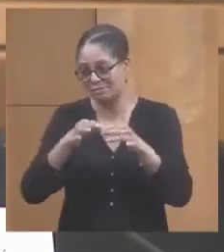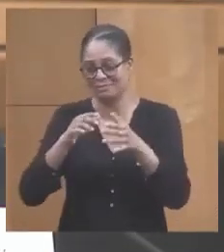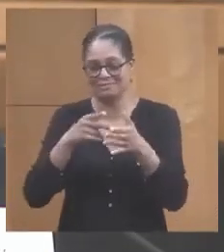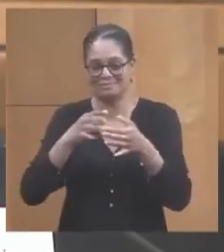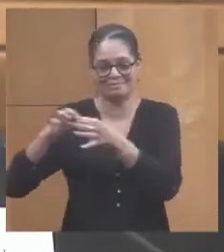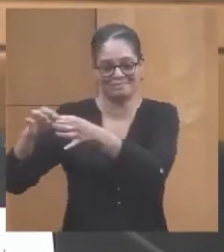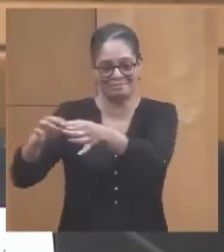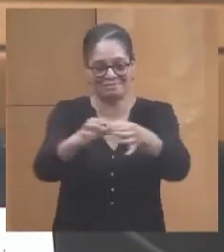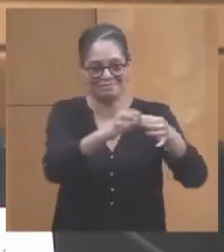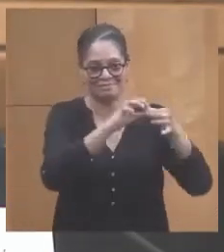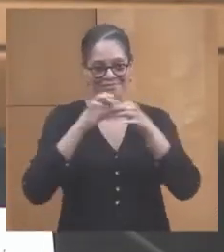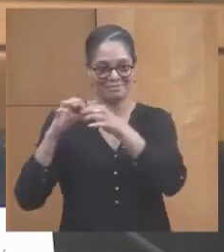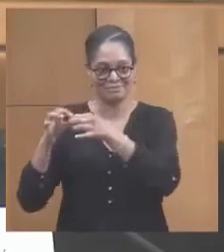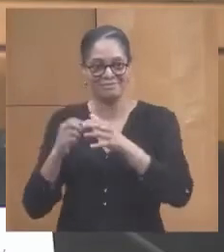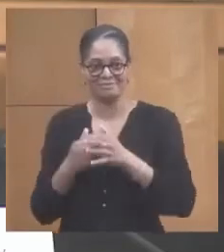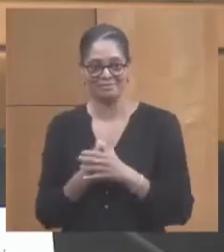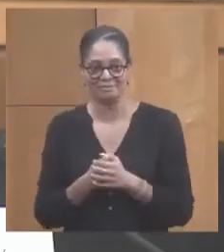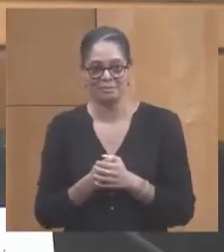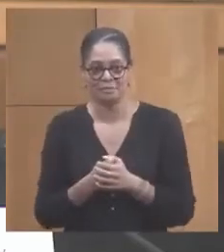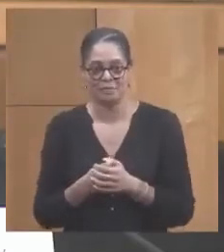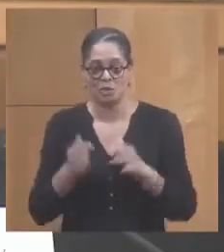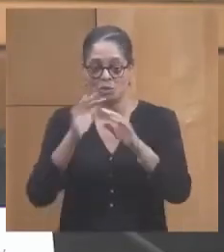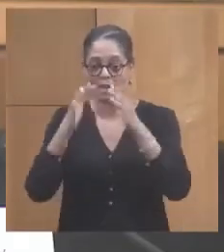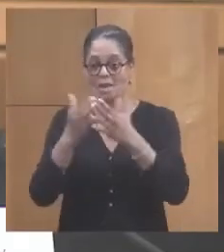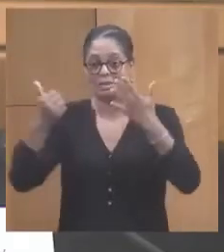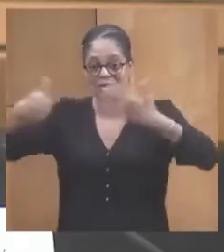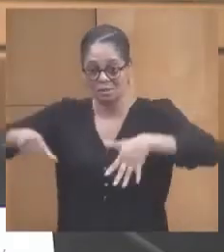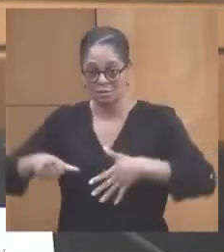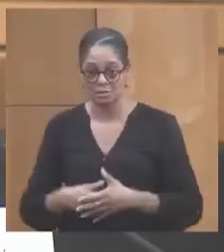aménagements portiaux d'intérêts et territoriaux, il y en a 16,